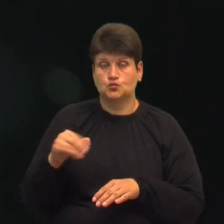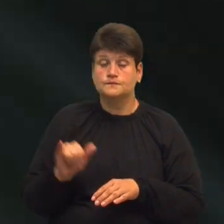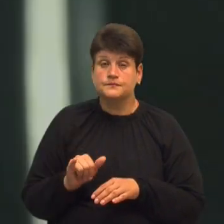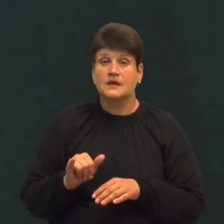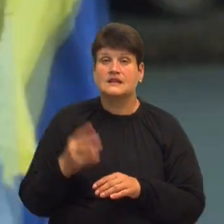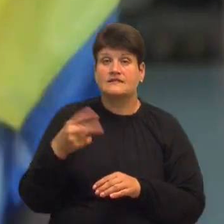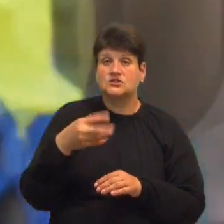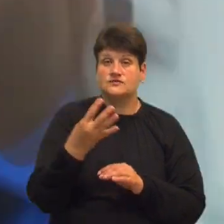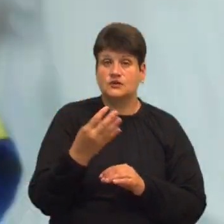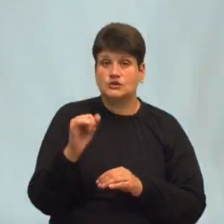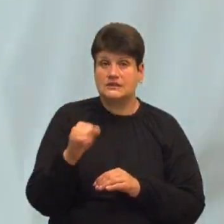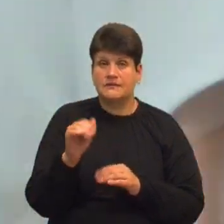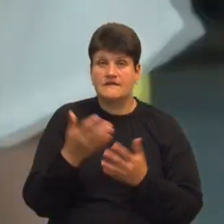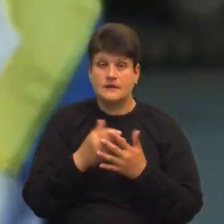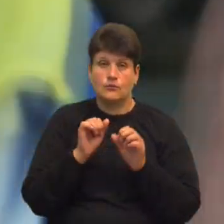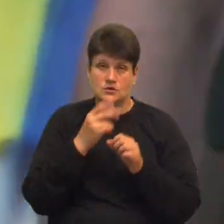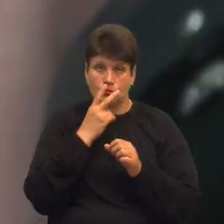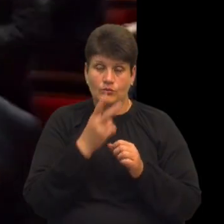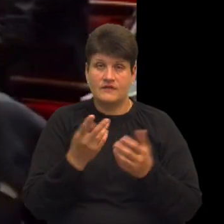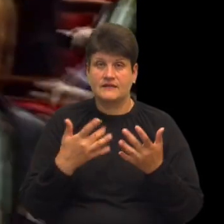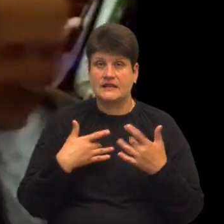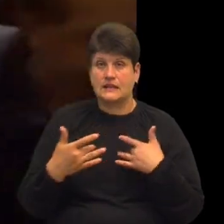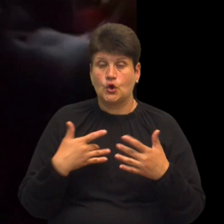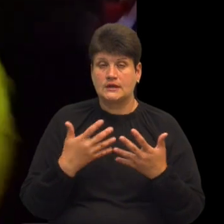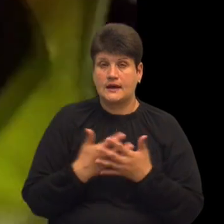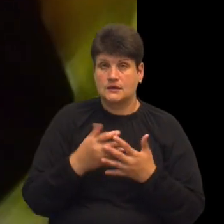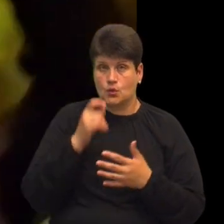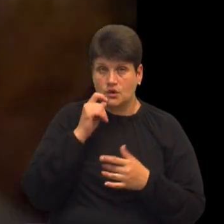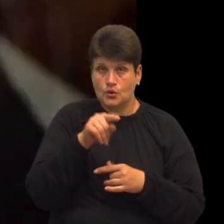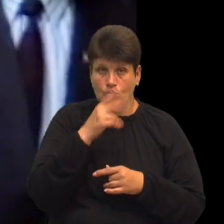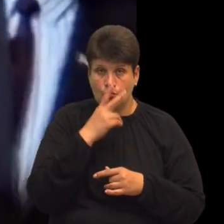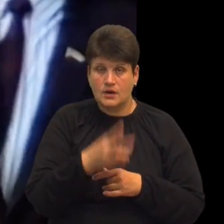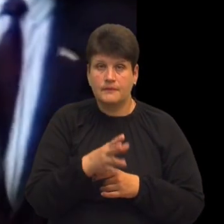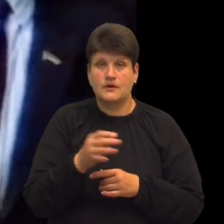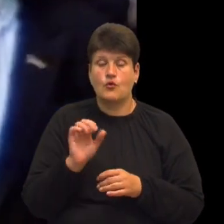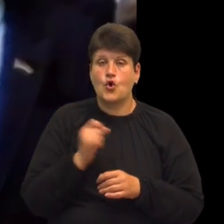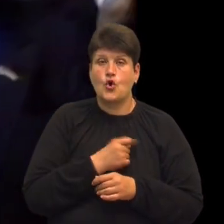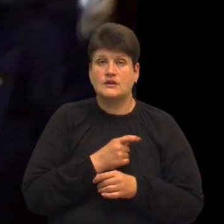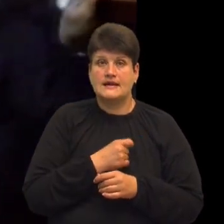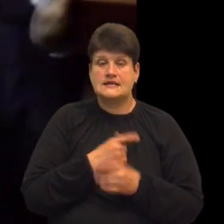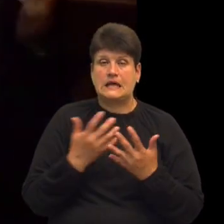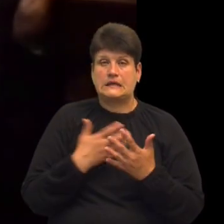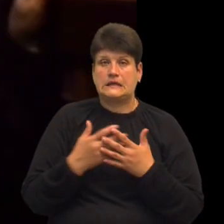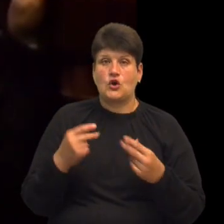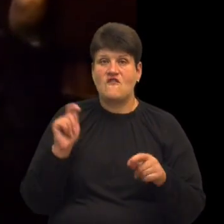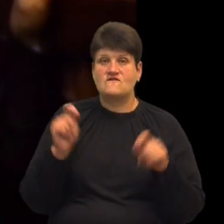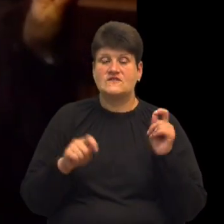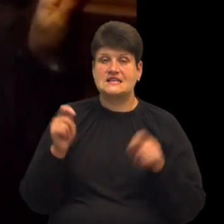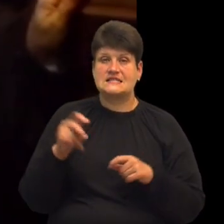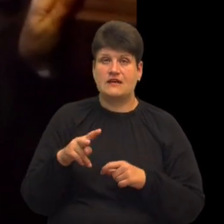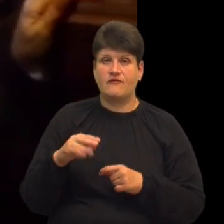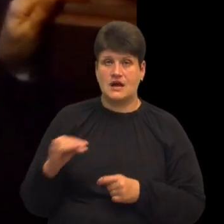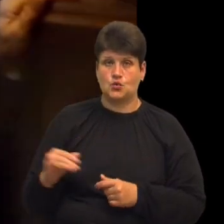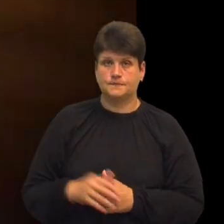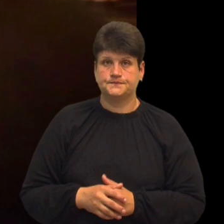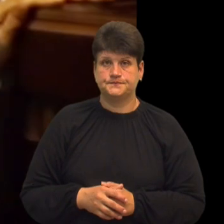серпня фільм можна буде побачити у кінотеатрах України, а також його покажуть під час Одеського кінофестивалю, розповіла виконавча продюсерка Богдана